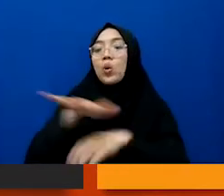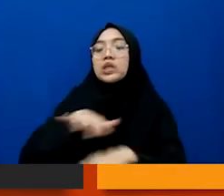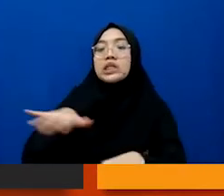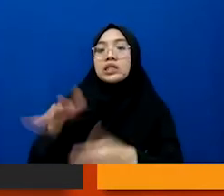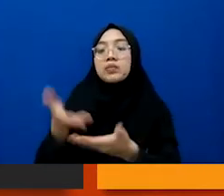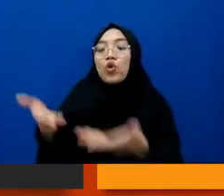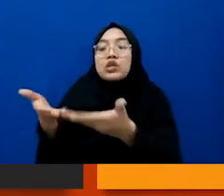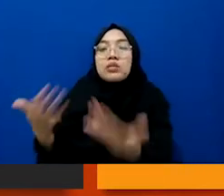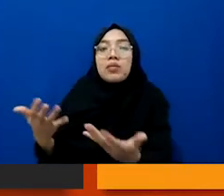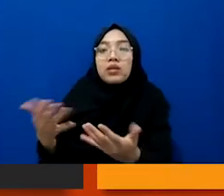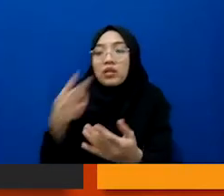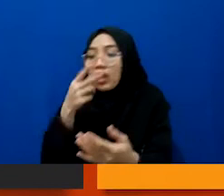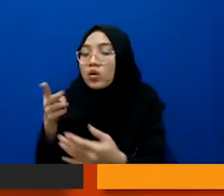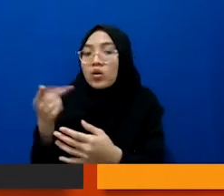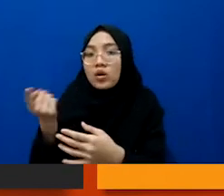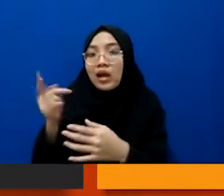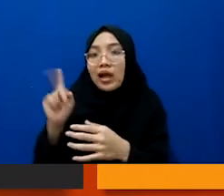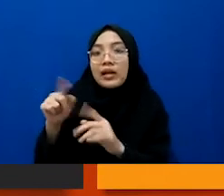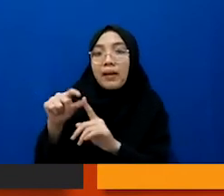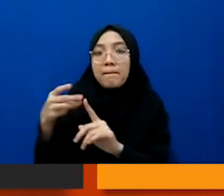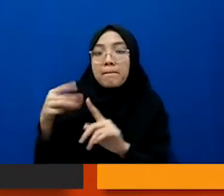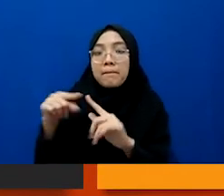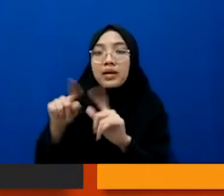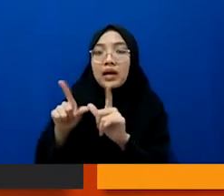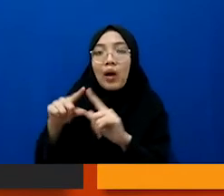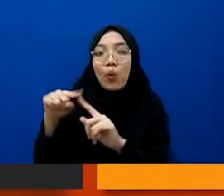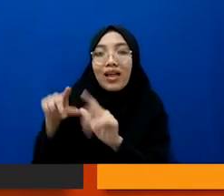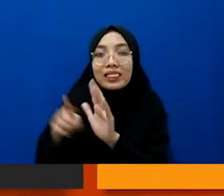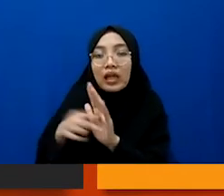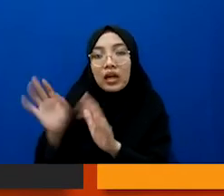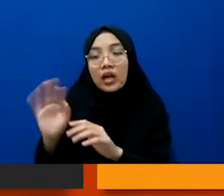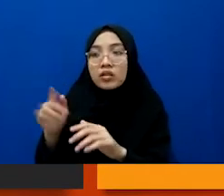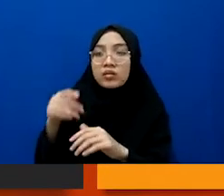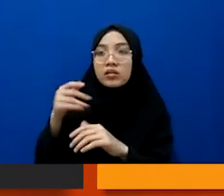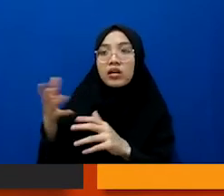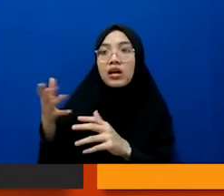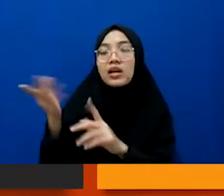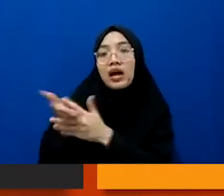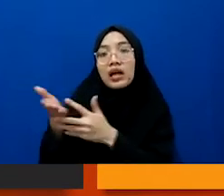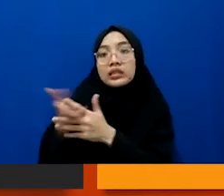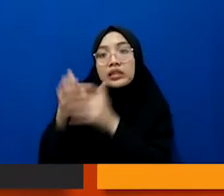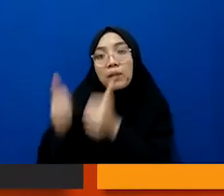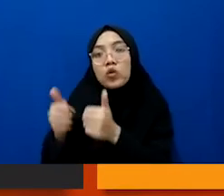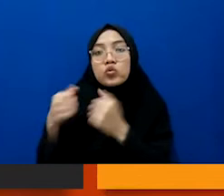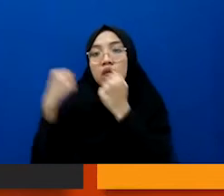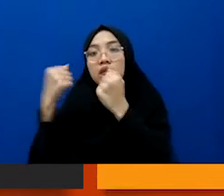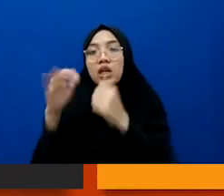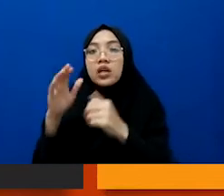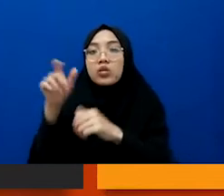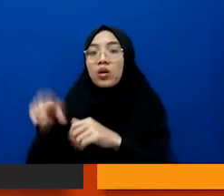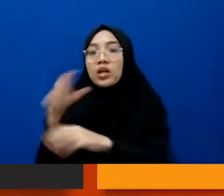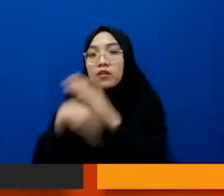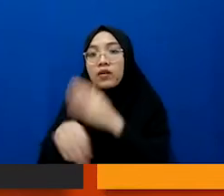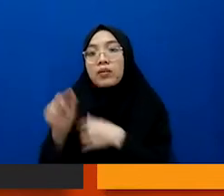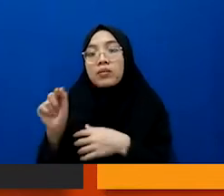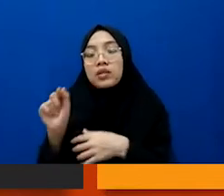mereka dapat perawatan enggak mereka diperlakukan atau mendapatkan akses yang bagus enggak sebagai seorang defable gitu kan